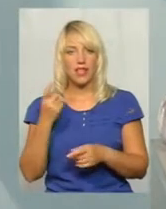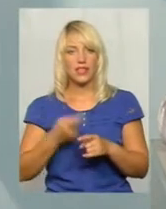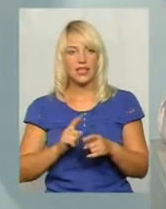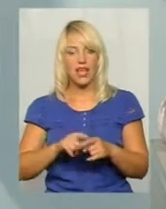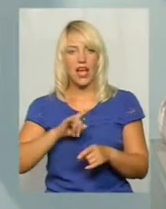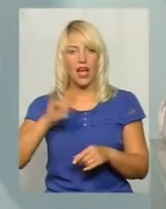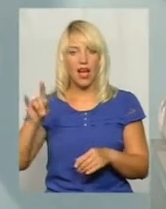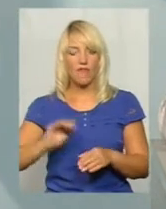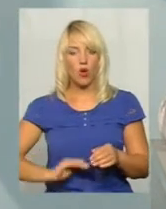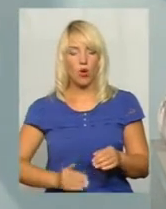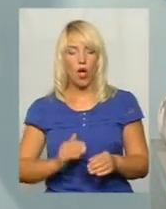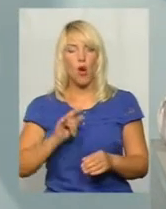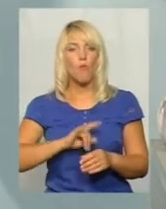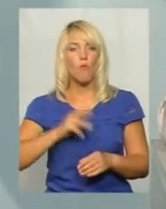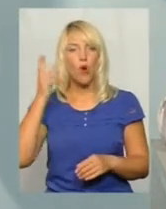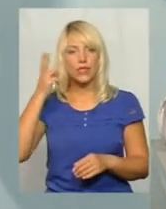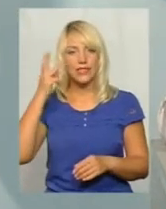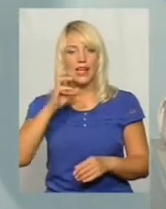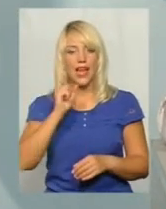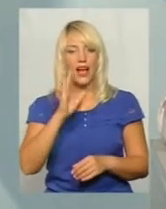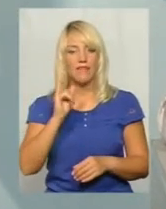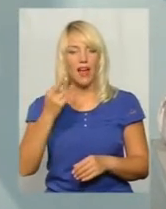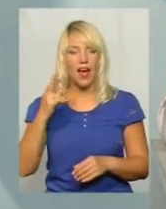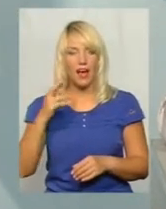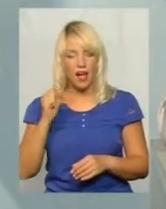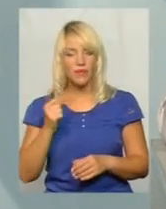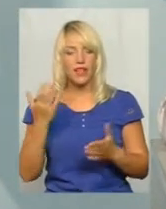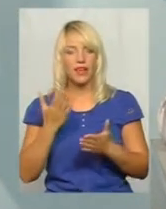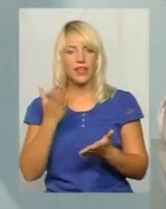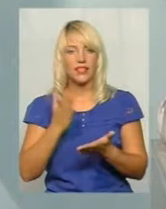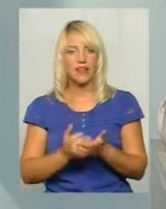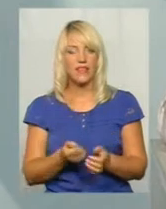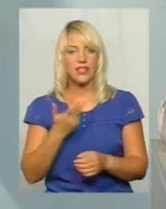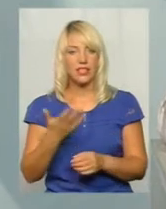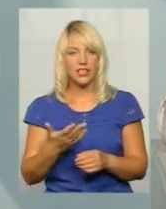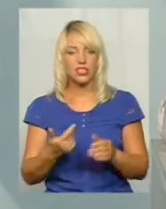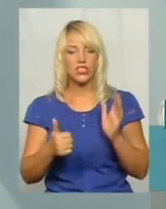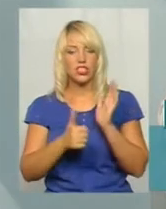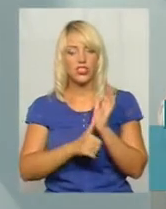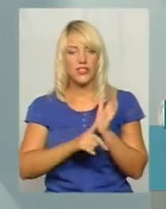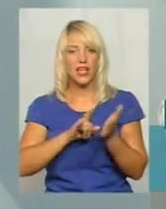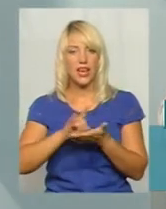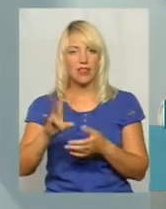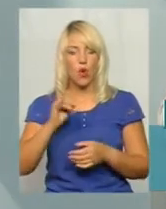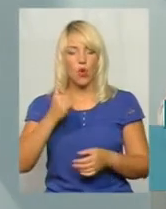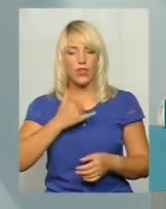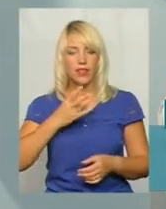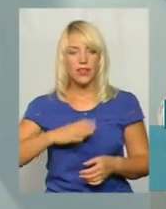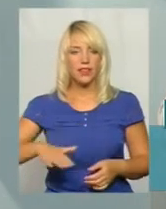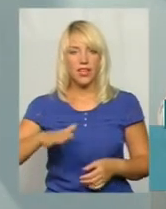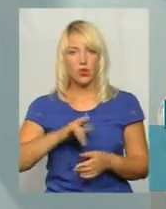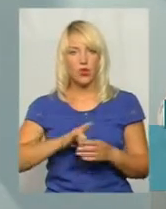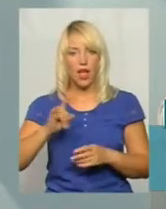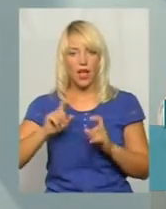авіакомпанія «Поділля Авія», яка знаходиться в кількості шісти літаків у нас на території аеропорту. Є сьогодні